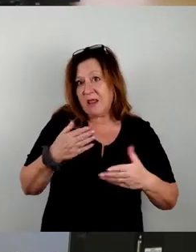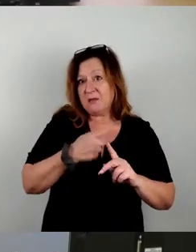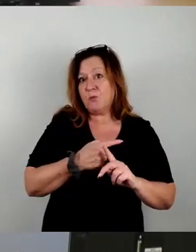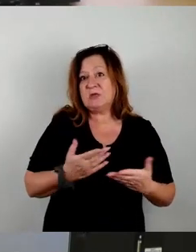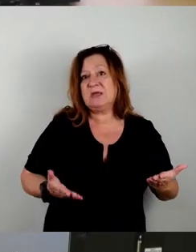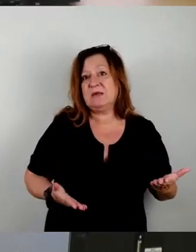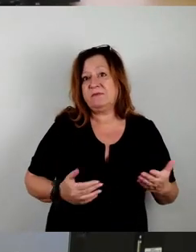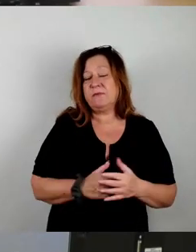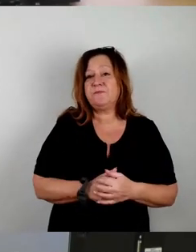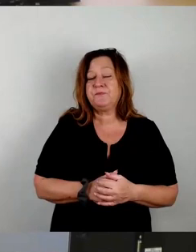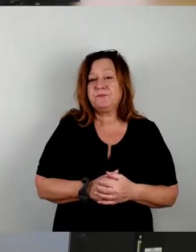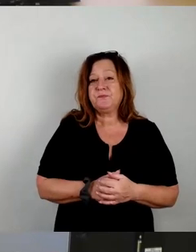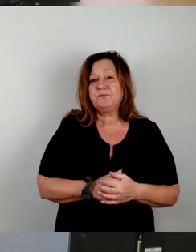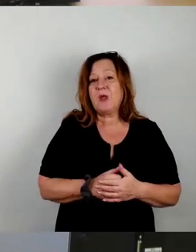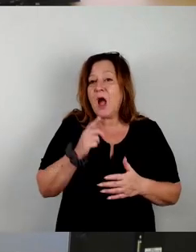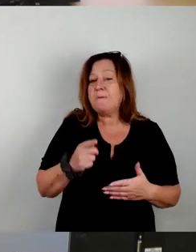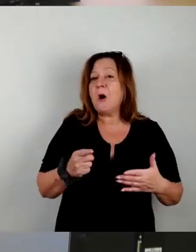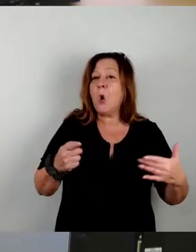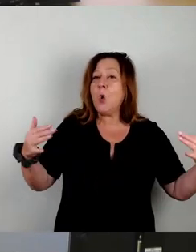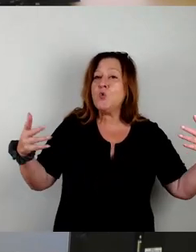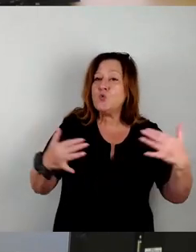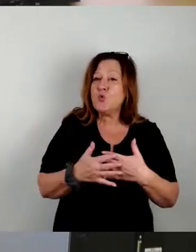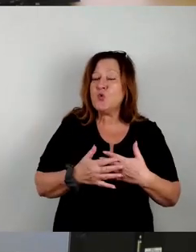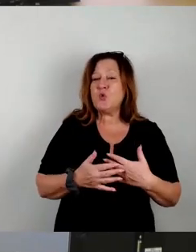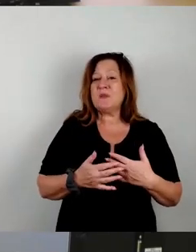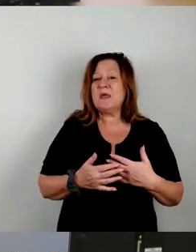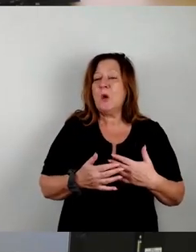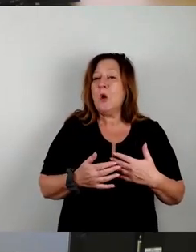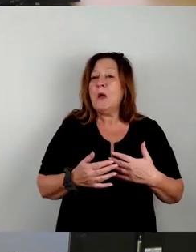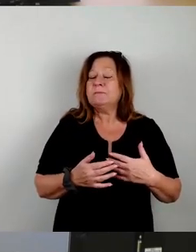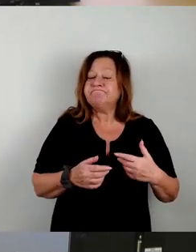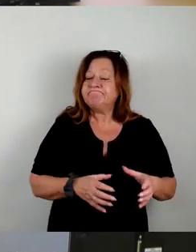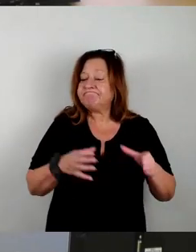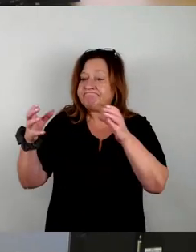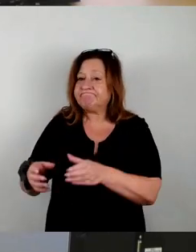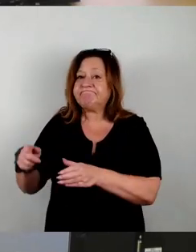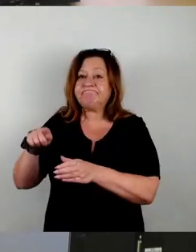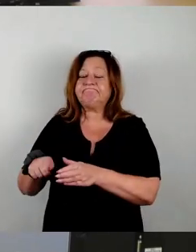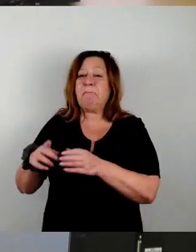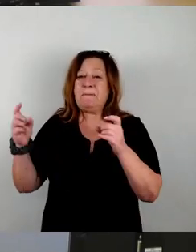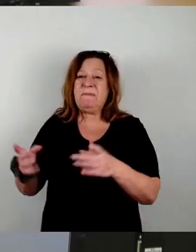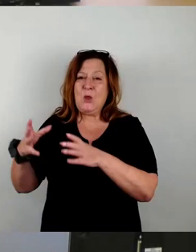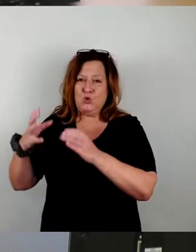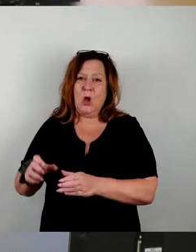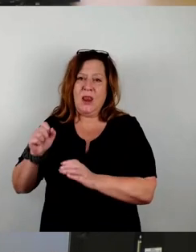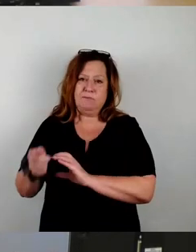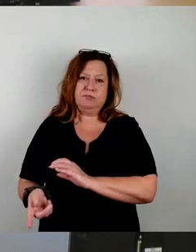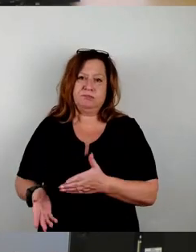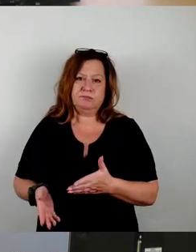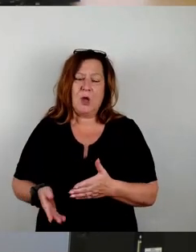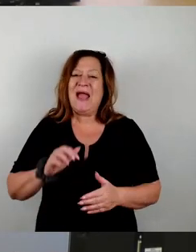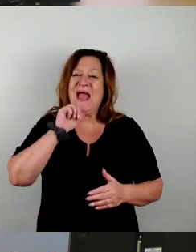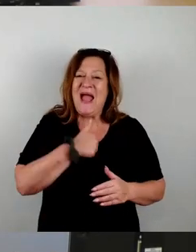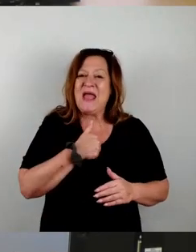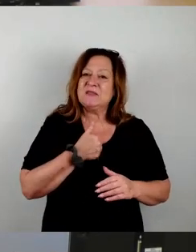dass eben Grünschnitt und Biotonne ein Stück weit gestützt werden und dafür der Restabfall etwas